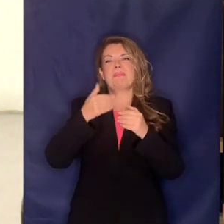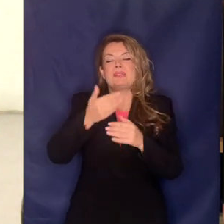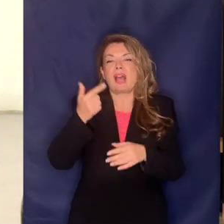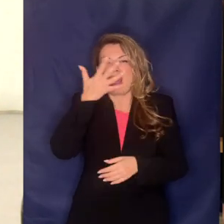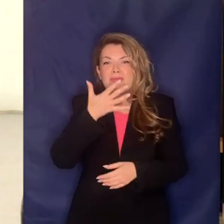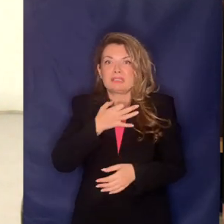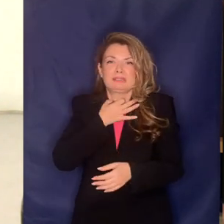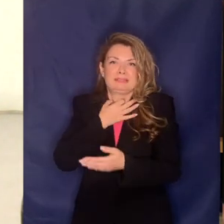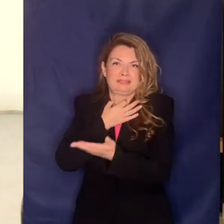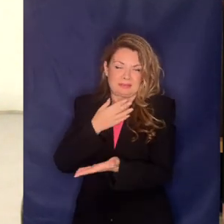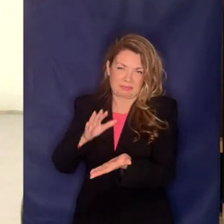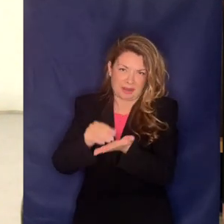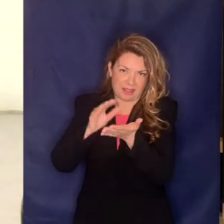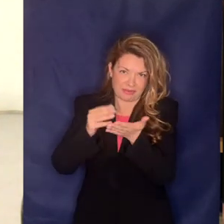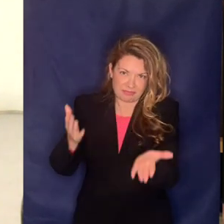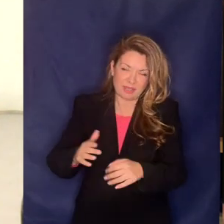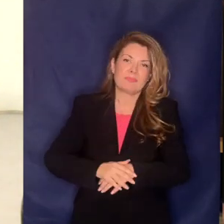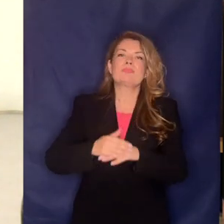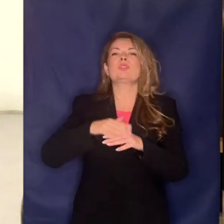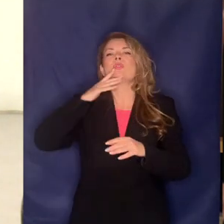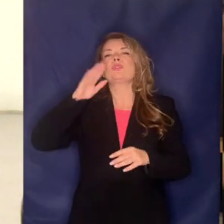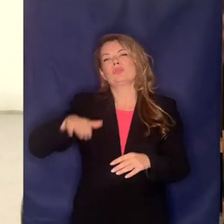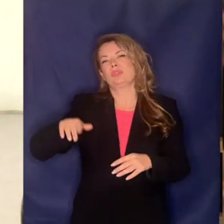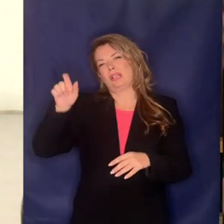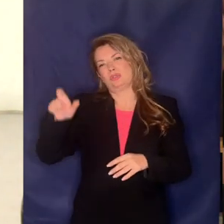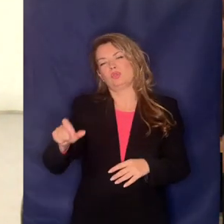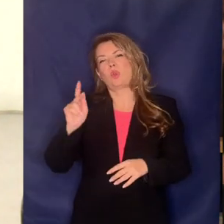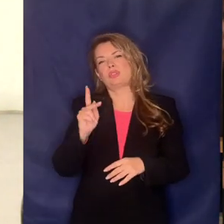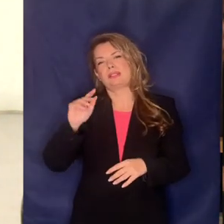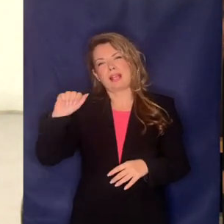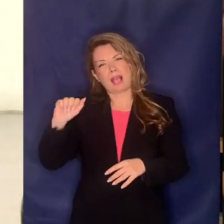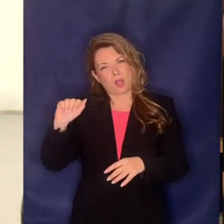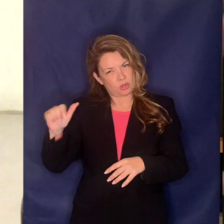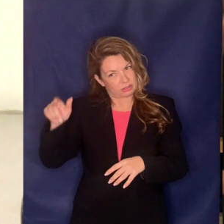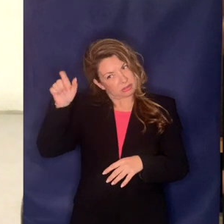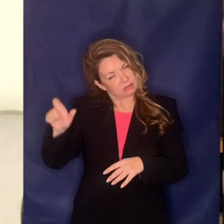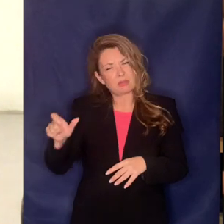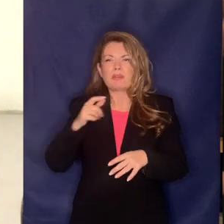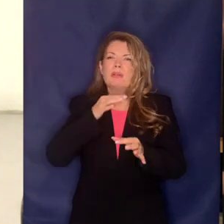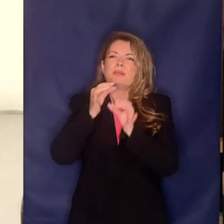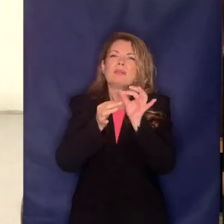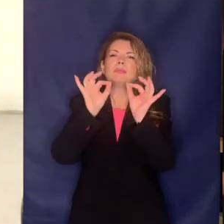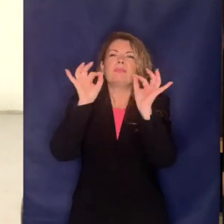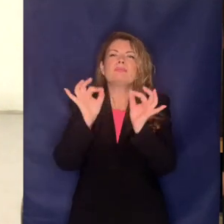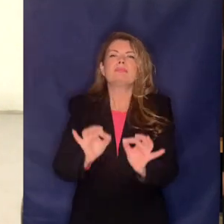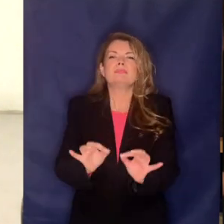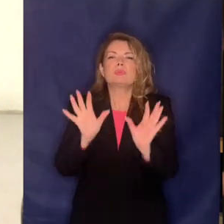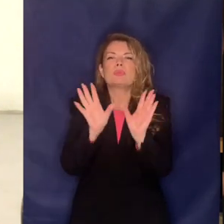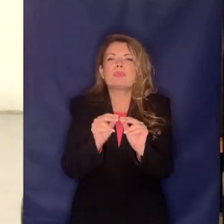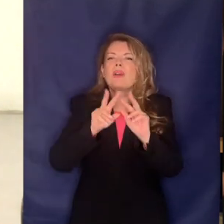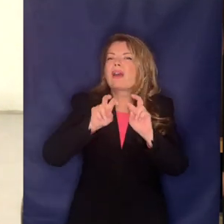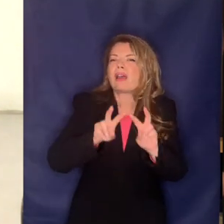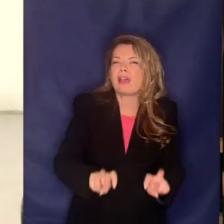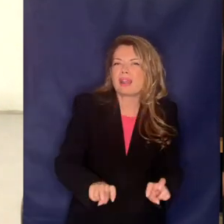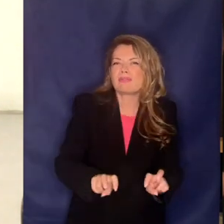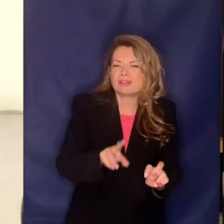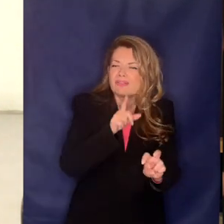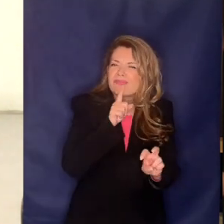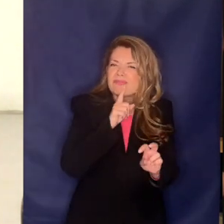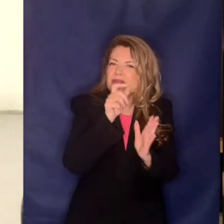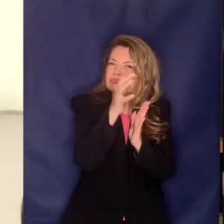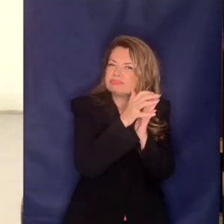ο οποίος θα ουσιαστικά θα μας περιγράψει το ζουμί της εργασίας που είναι κάποια case study πολύ